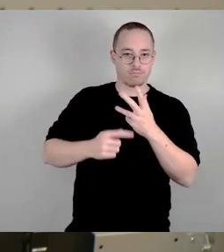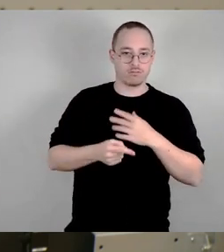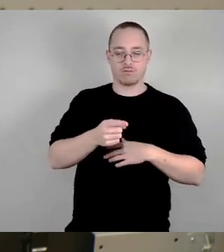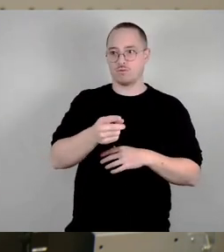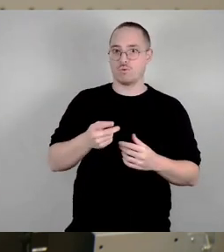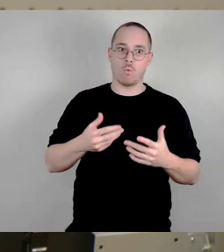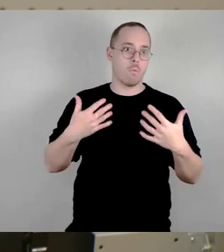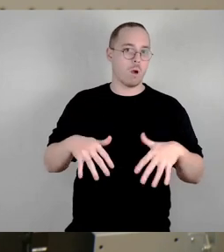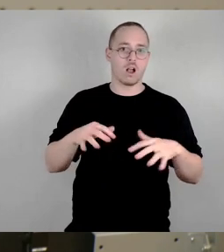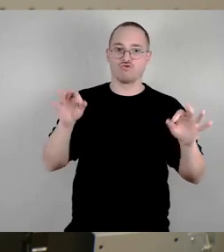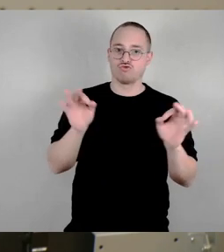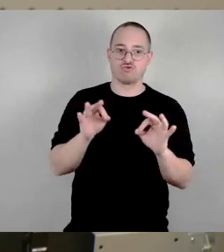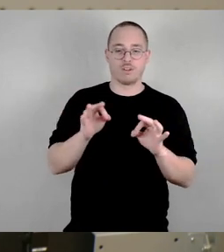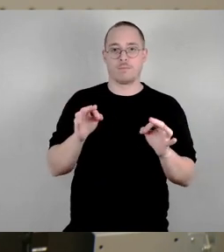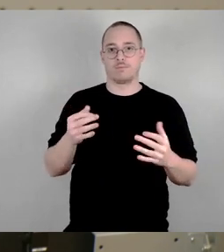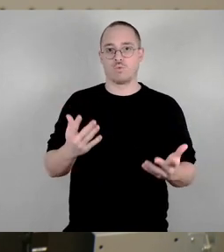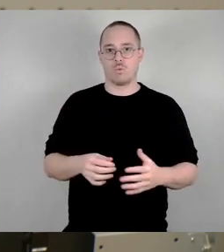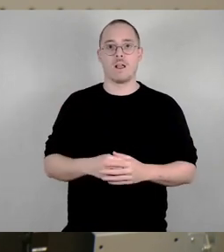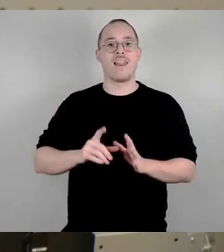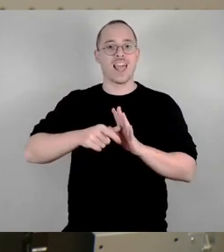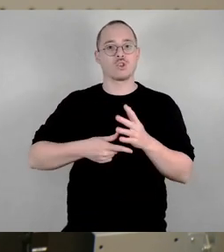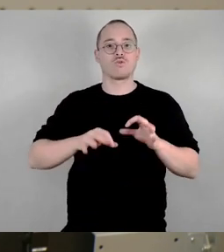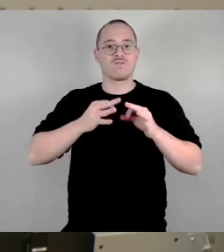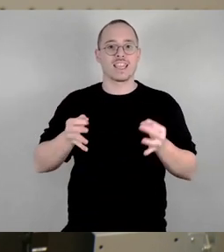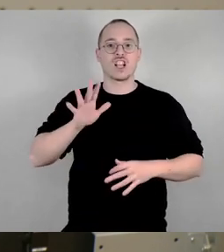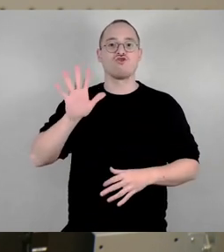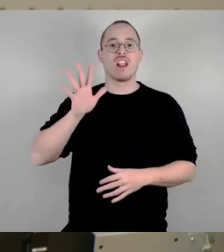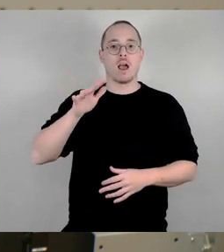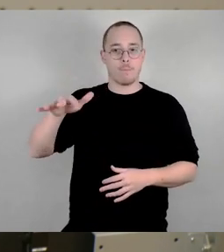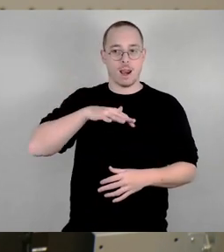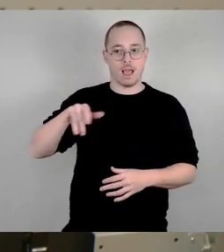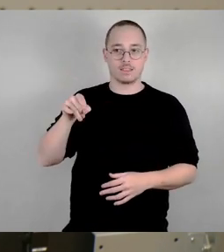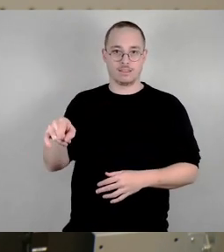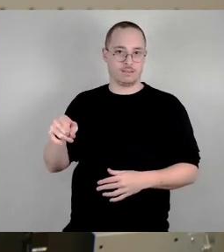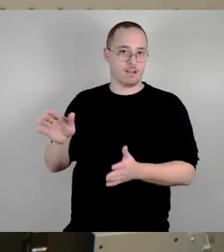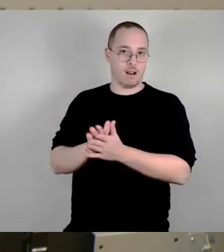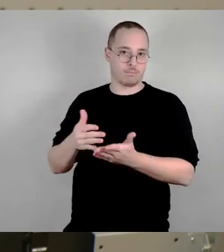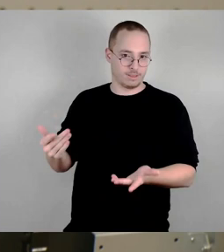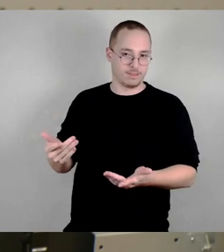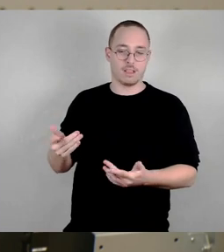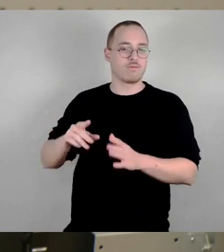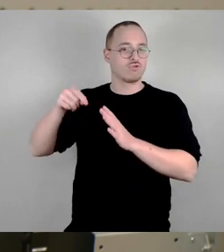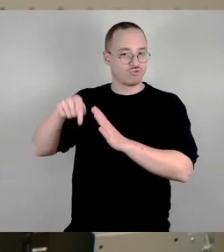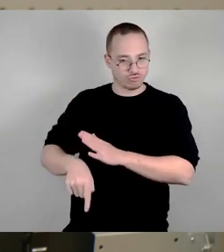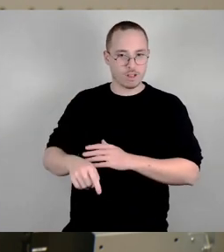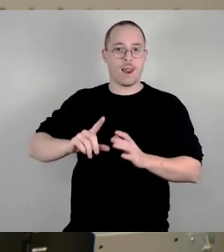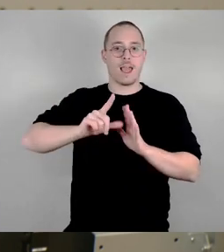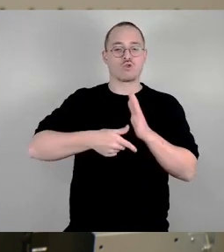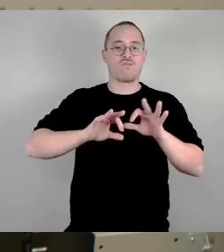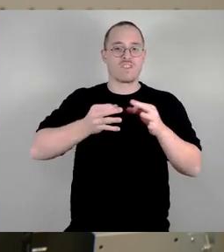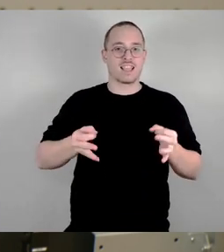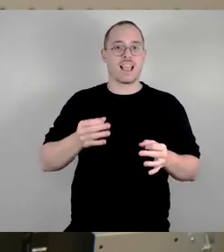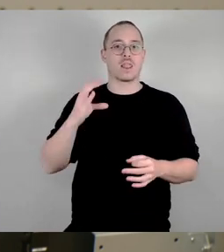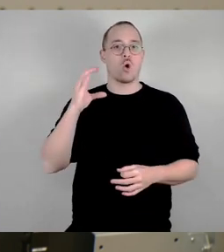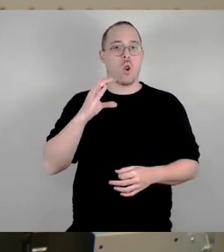Leistungsfähigkeit am Körnerplatz sinken wird. Also eigentlich eine Vielzahl von negativen Einflüssen, die hier auftreten